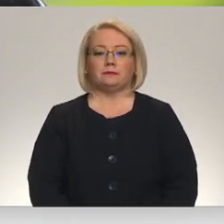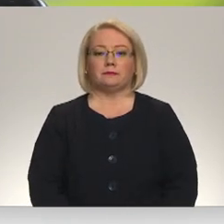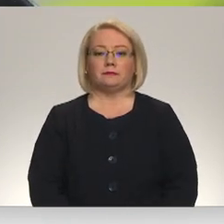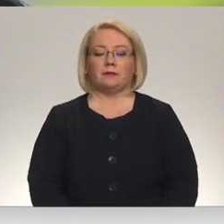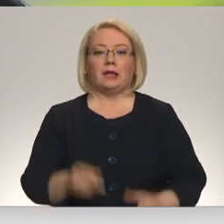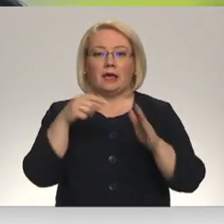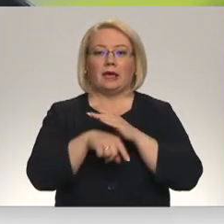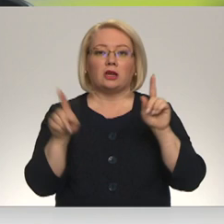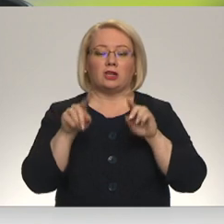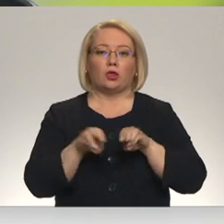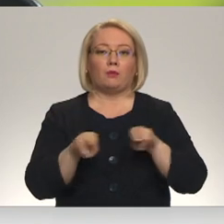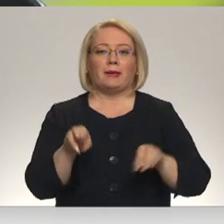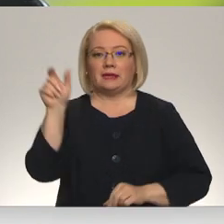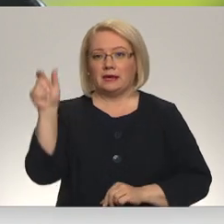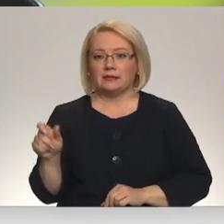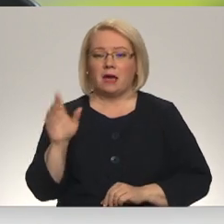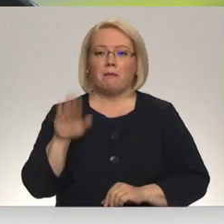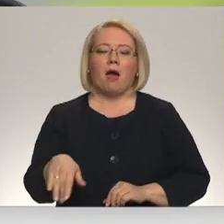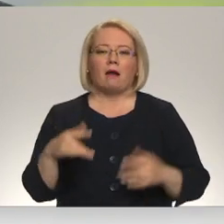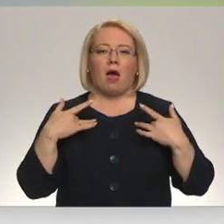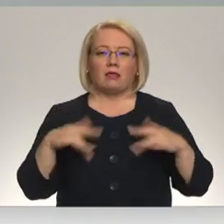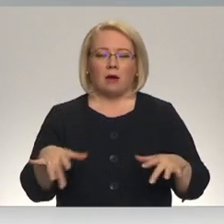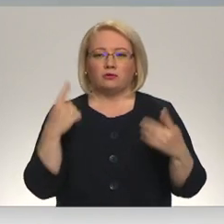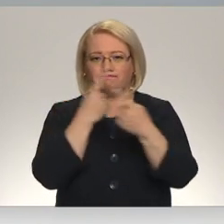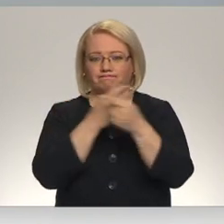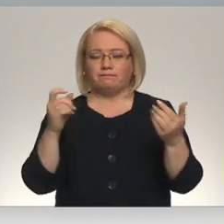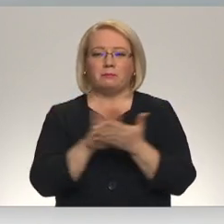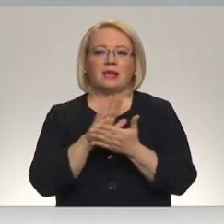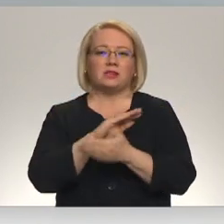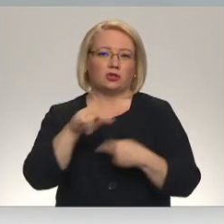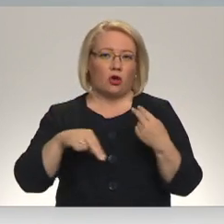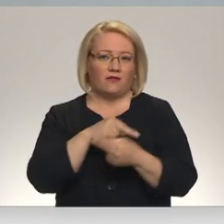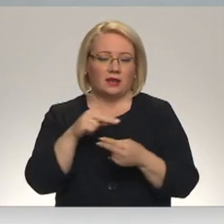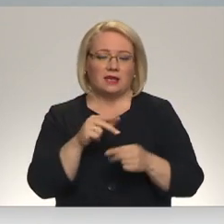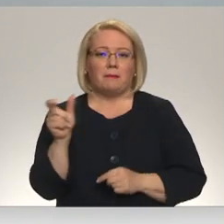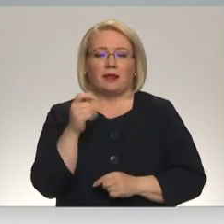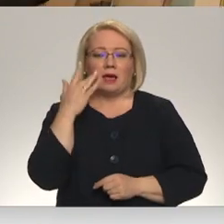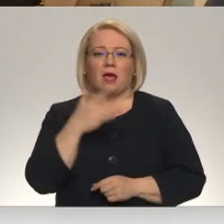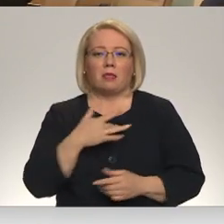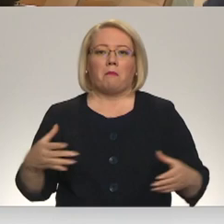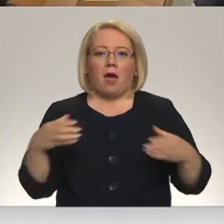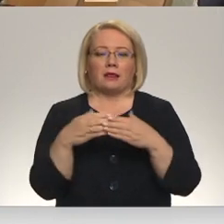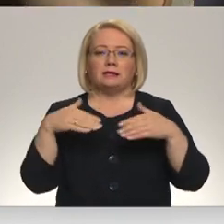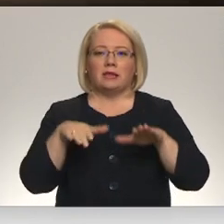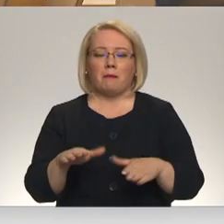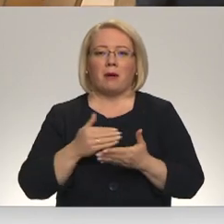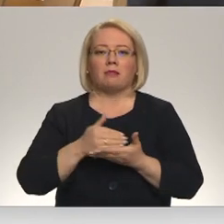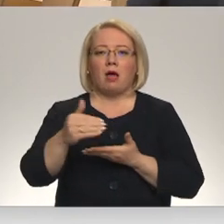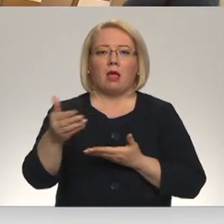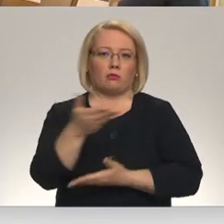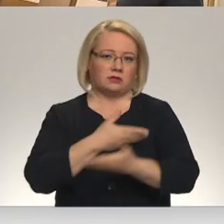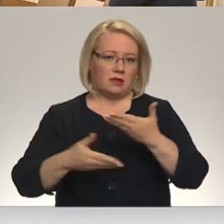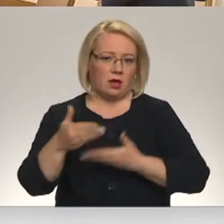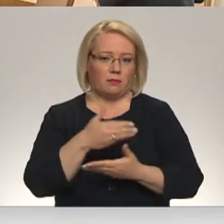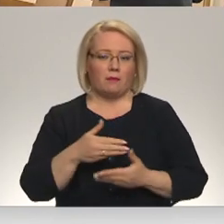Iekšlietu ministra Marija Golubeva par atkāpšanos paziņoja presas konferencē brīdīgat koalīcijas partijas lēma par tālāko sadarbību.